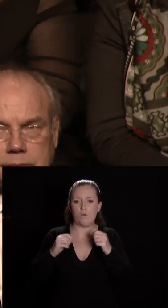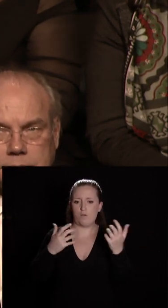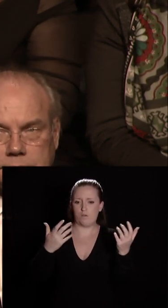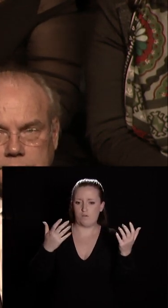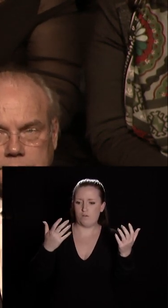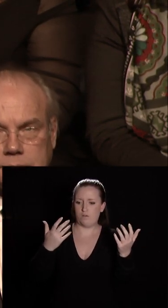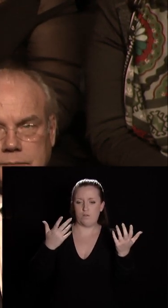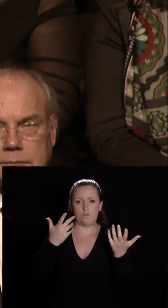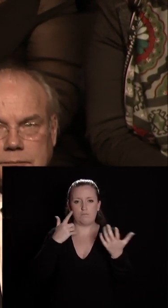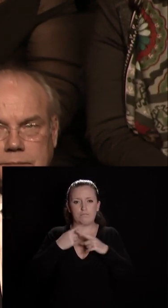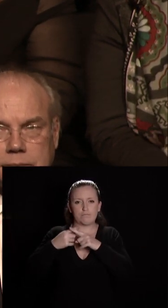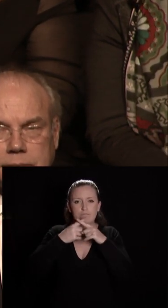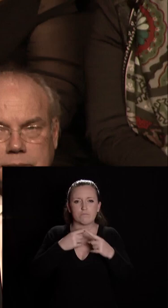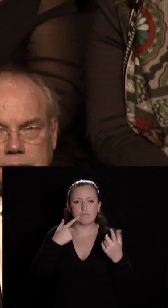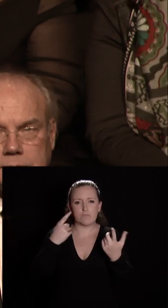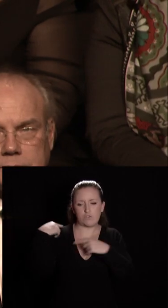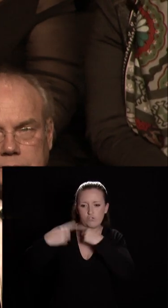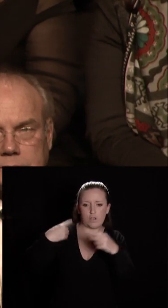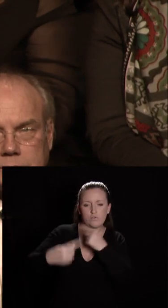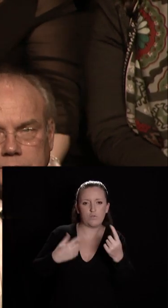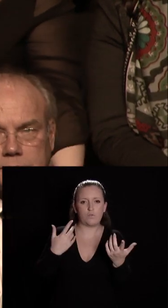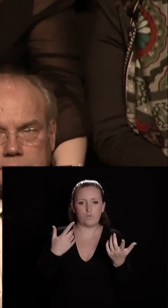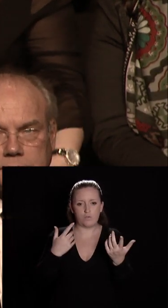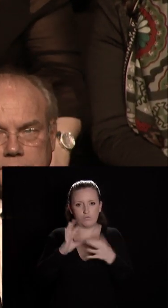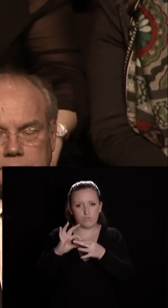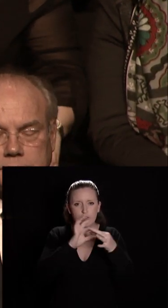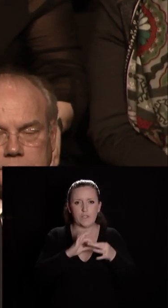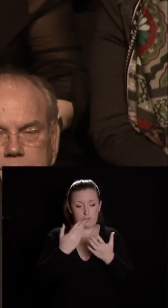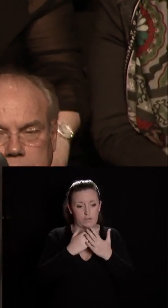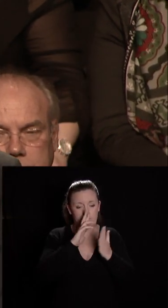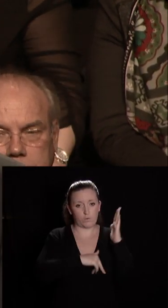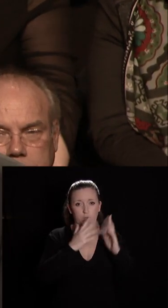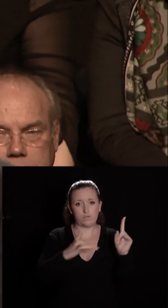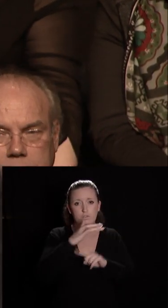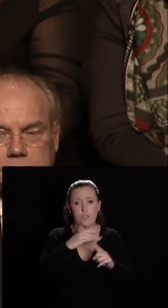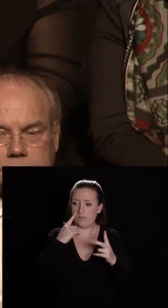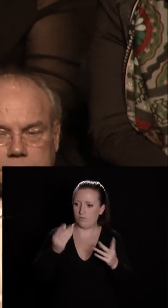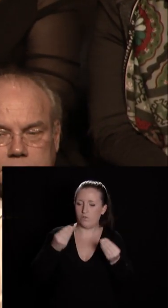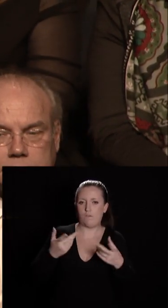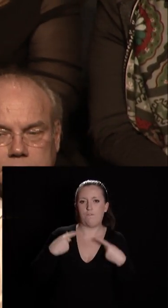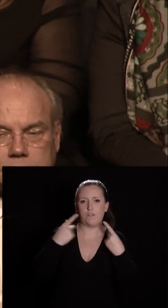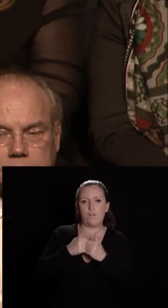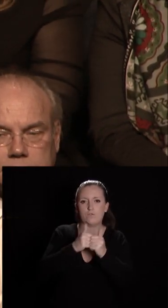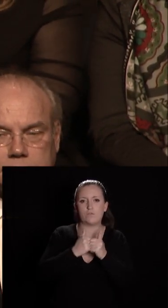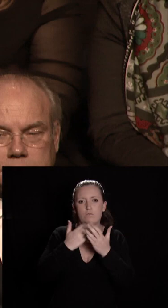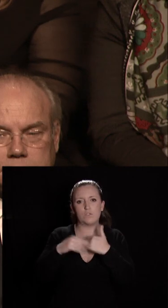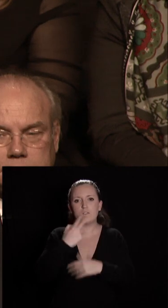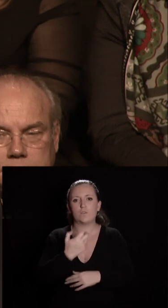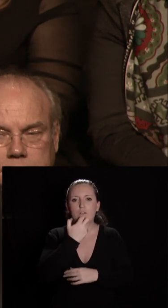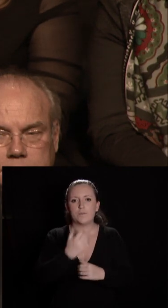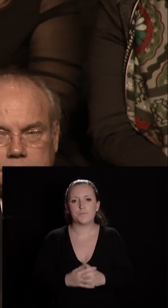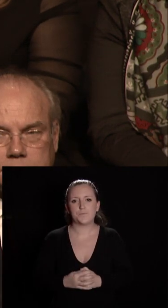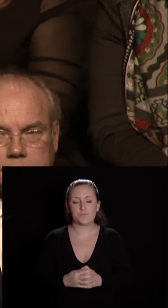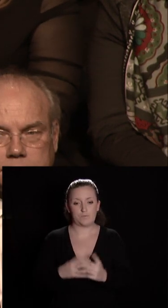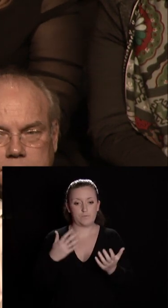'intergénération solidaire qui est une des conditions du contrat social qui font le vivre ensemble des citoyens lorsque nous